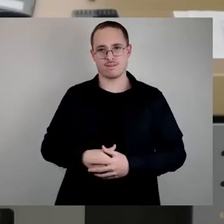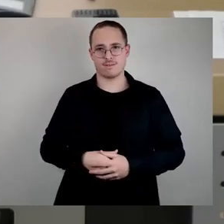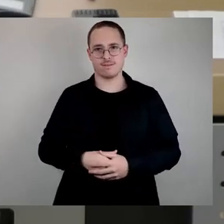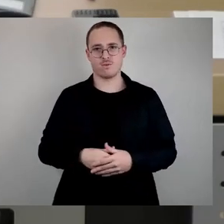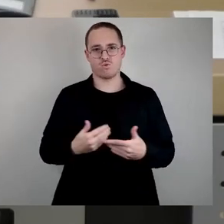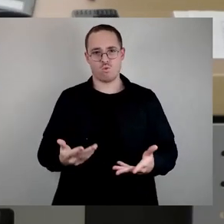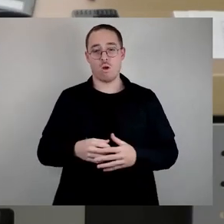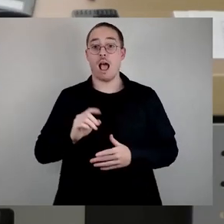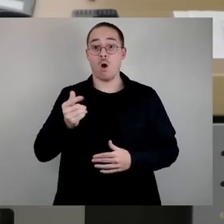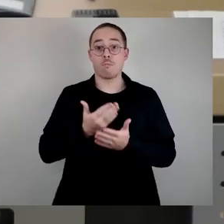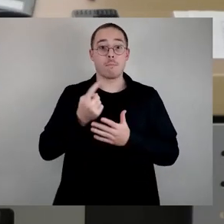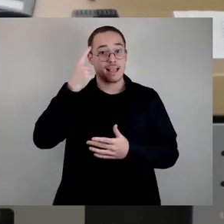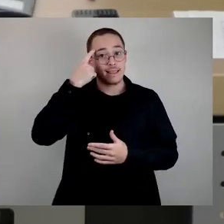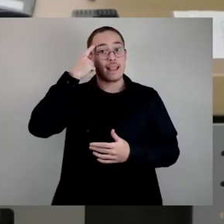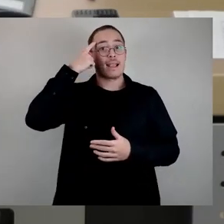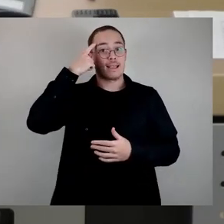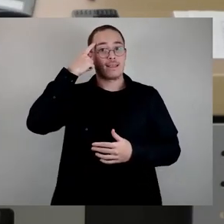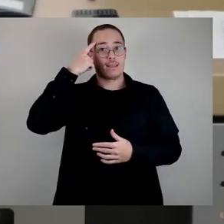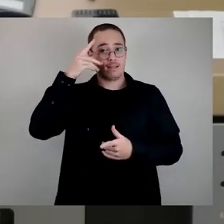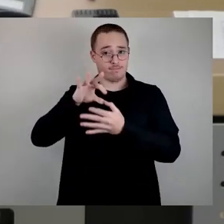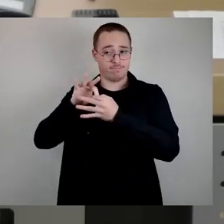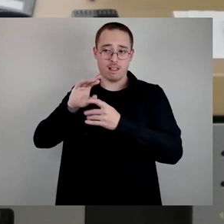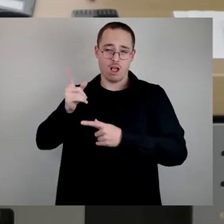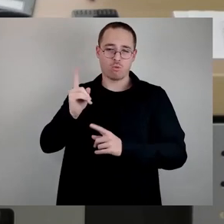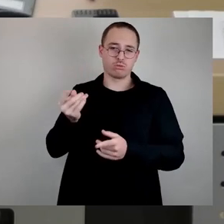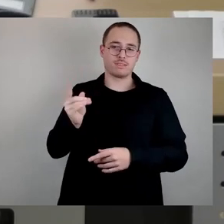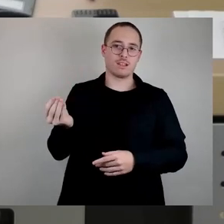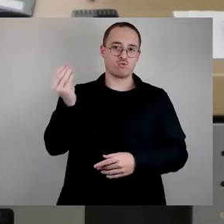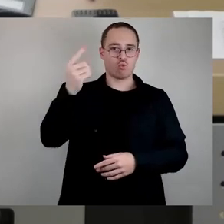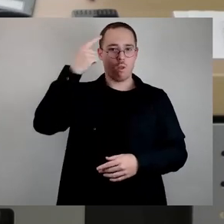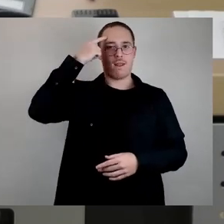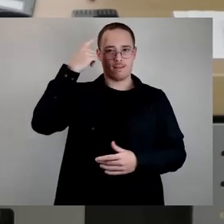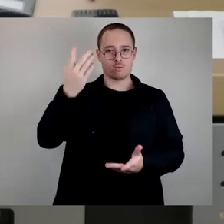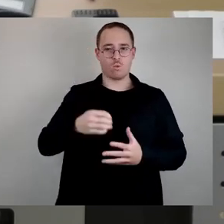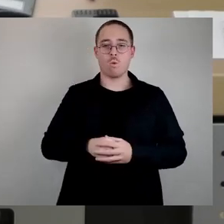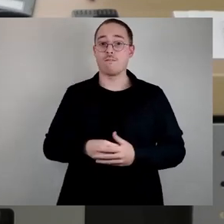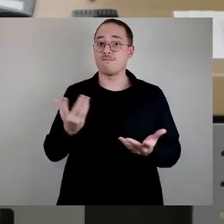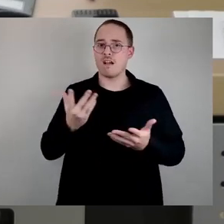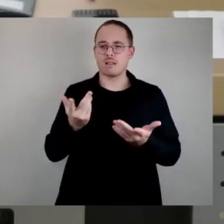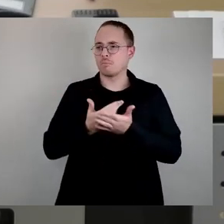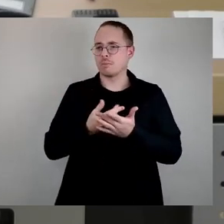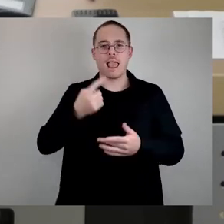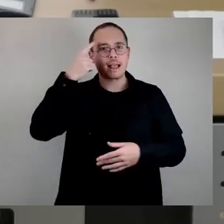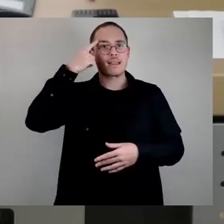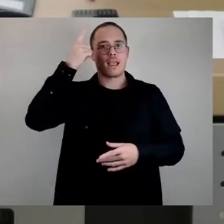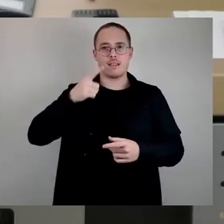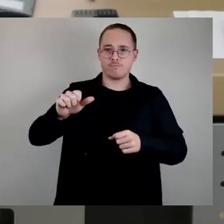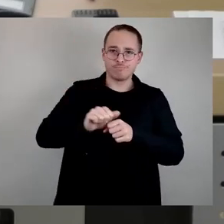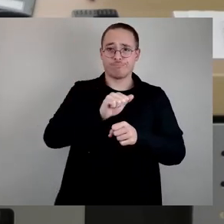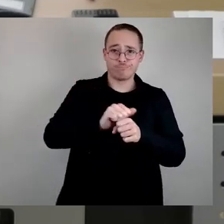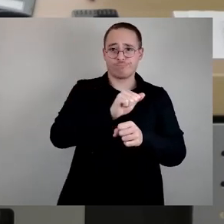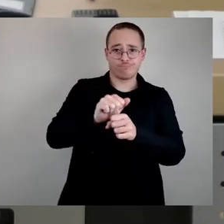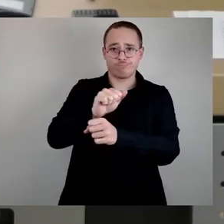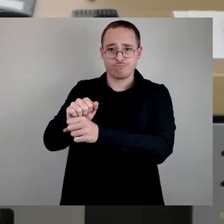betrifft, dass einfach Gedenken versucht wird, erstmal auszuradieren und dann ja beraten werden soll, um eventuell wieder Gedenken zu